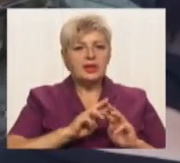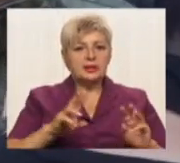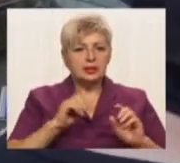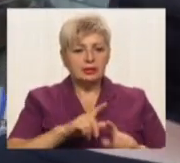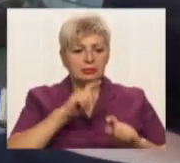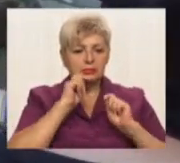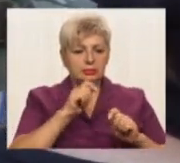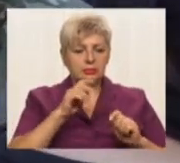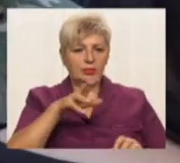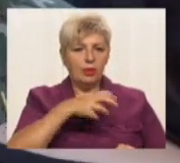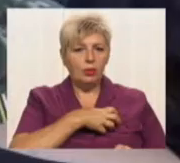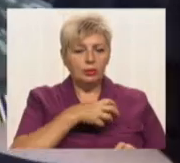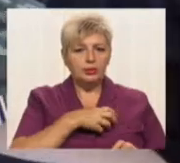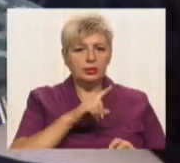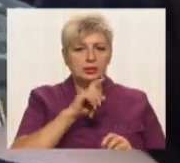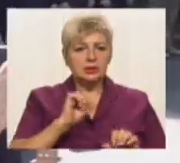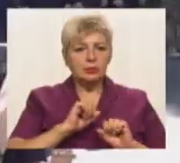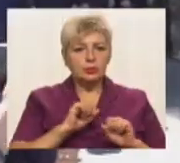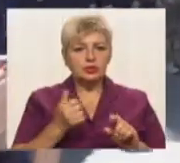Кірієнка за мужність третього ступеня.